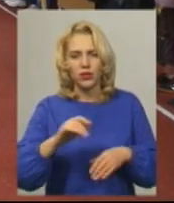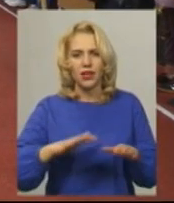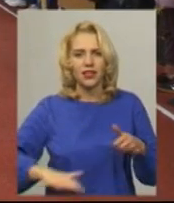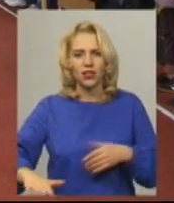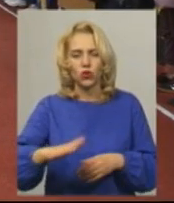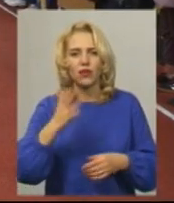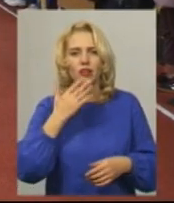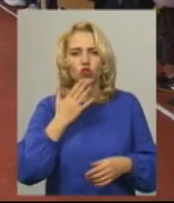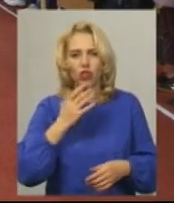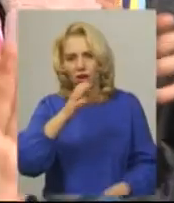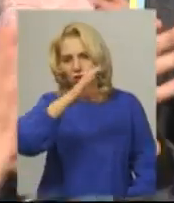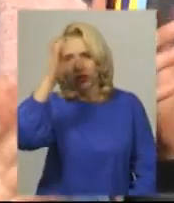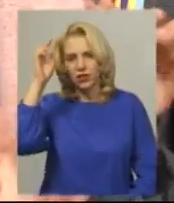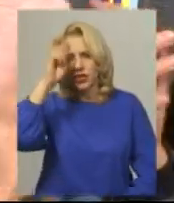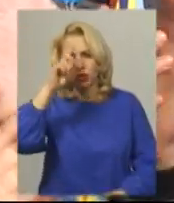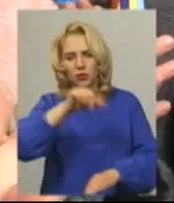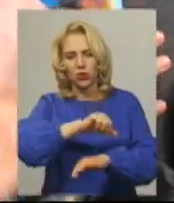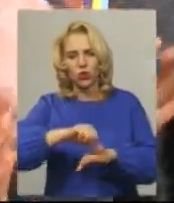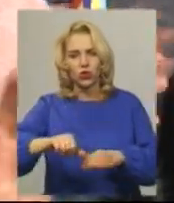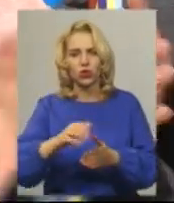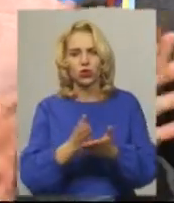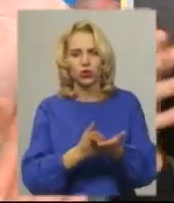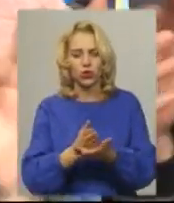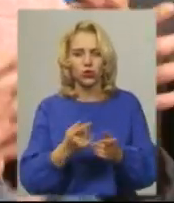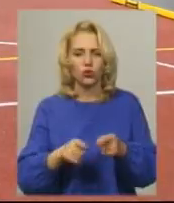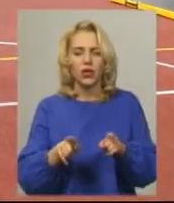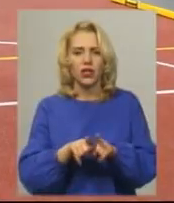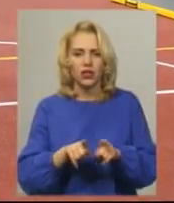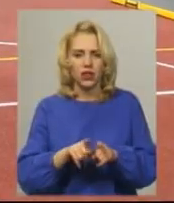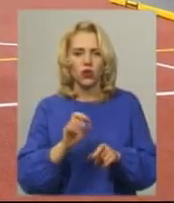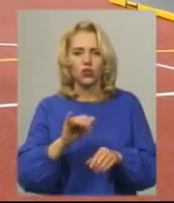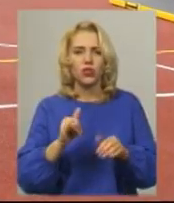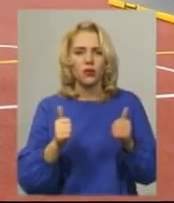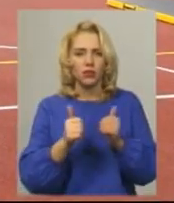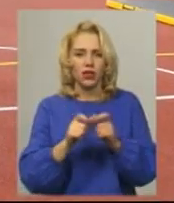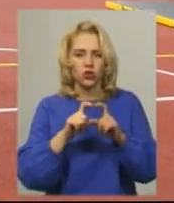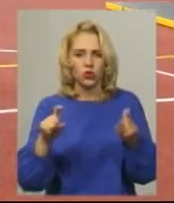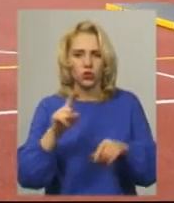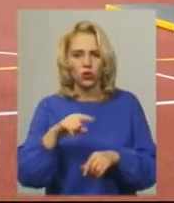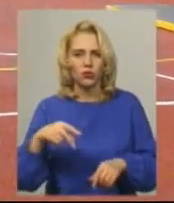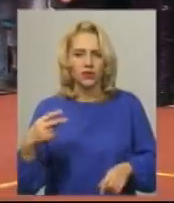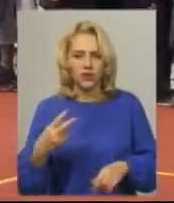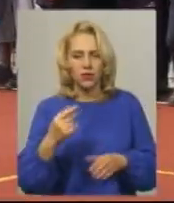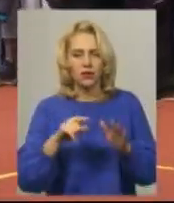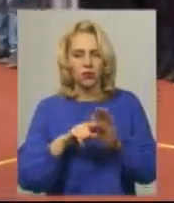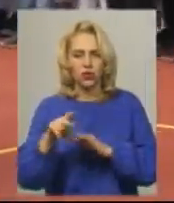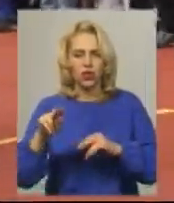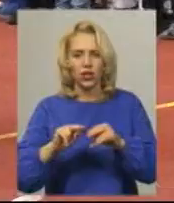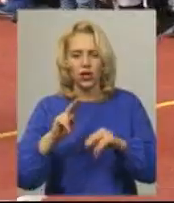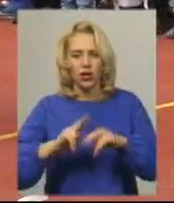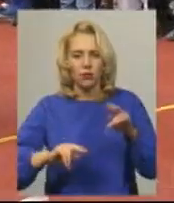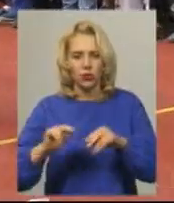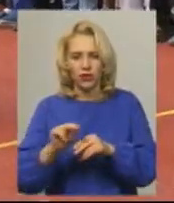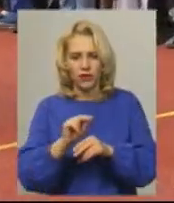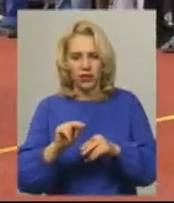Держприкордонслужби. Наразі будується спортивний майданчик на території загальноосвітньої школи номер 25. Почали зведення на території школи номер 21.